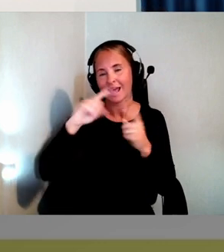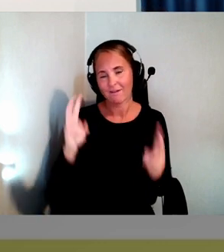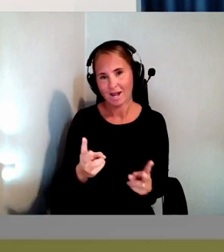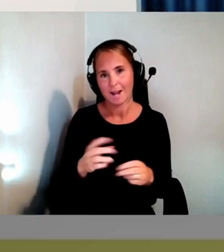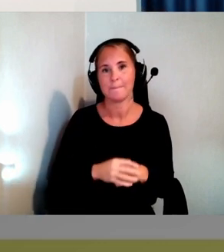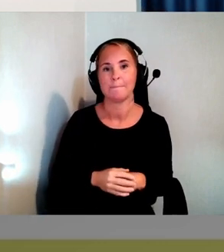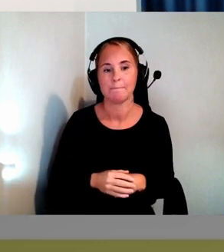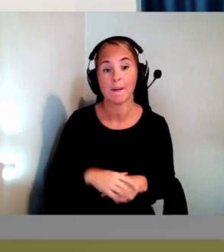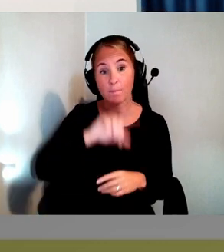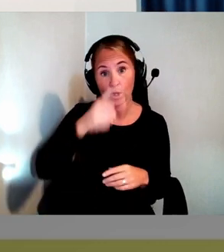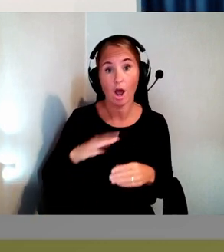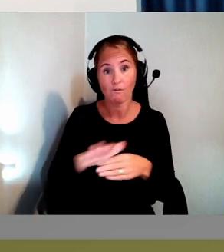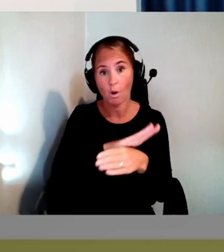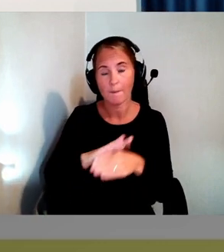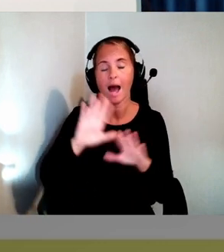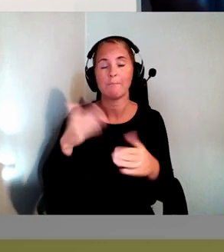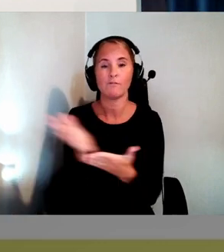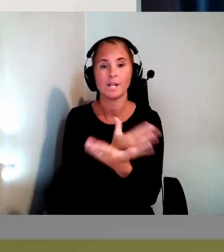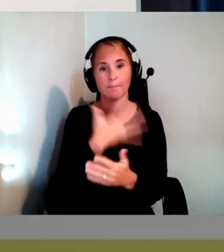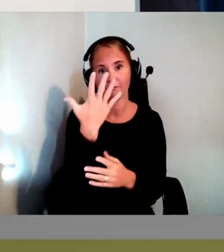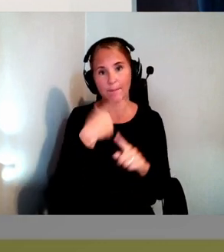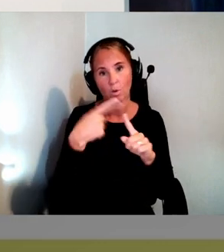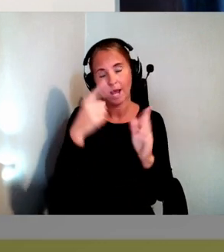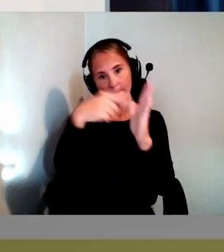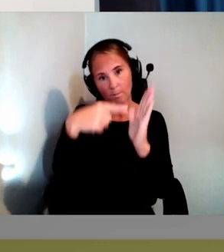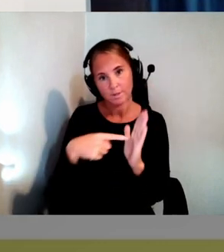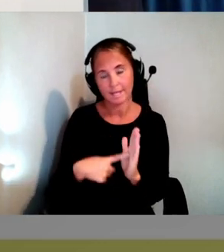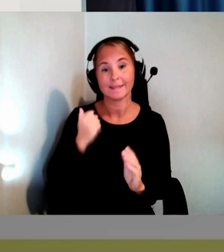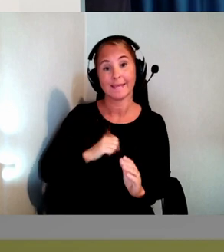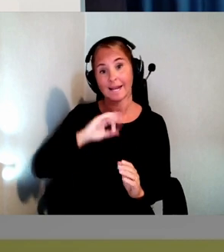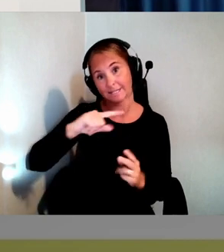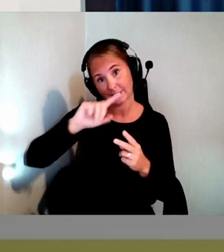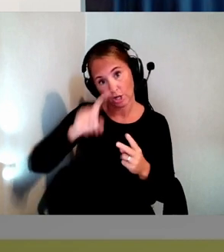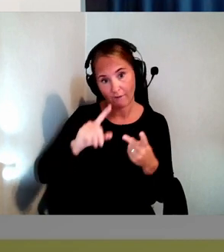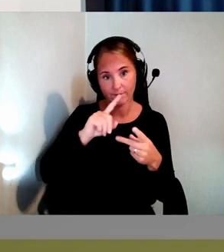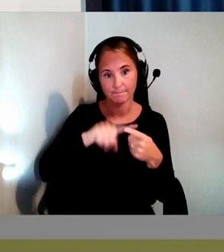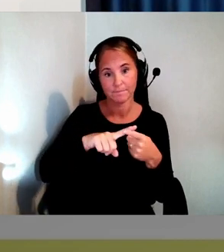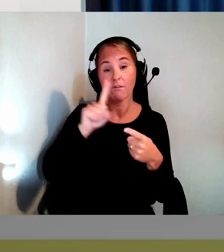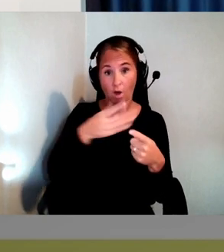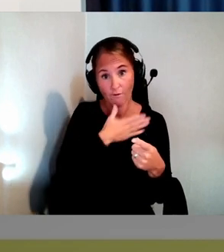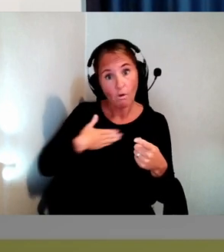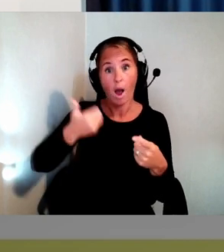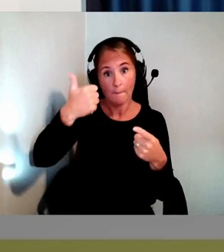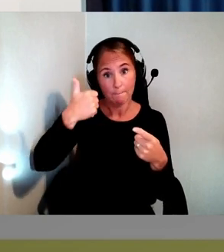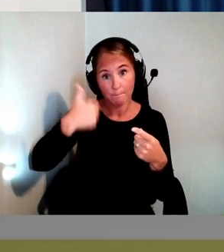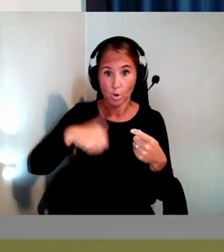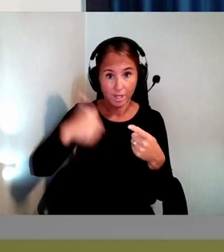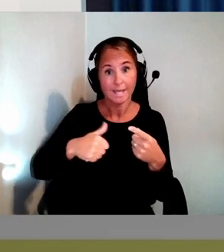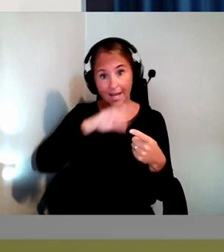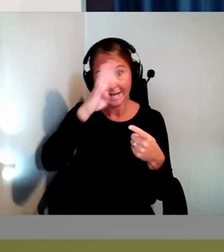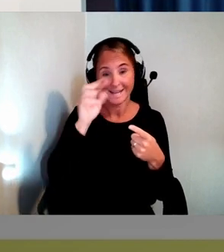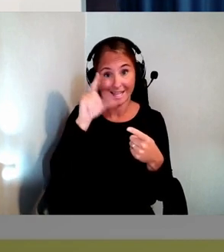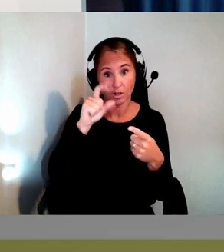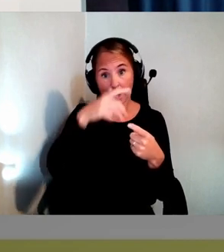Så på kravområdet har jag delat in det på fem punkter. Det handlar om tillgänglighetskrav för våra butiker. Alltså att de digitala butikerna ska göras